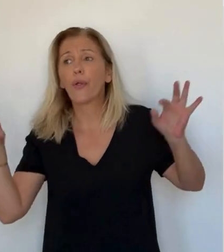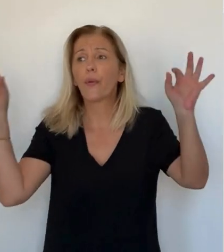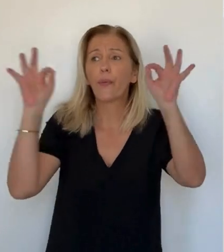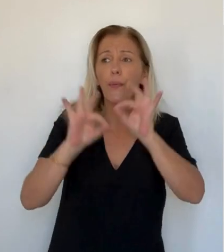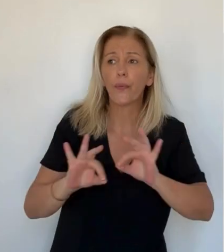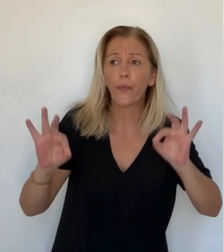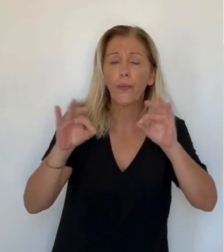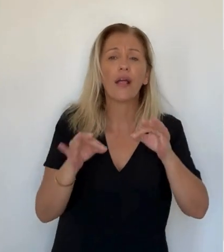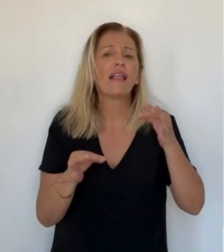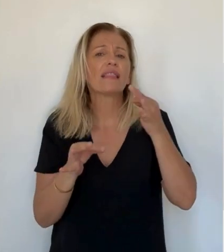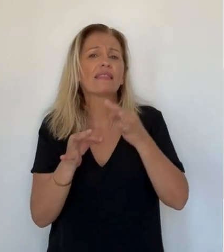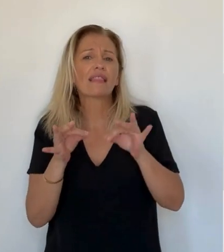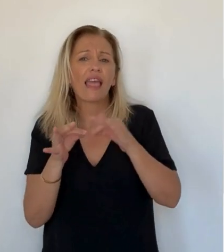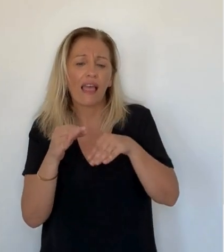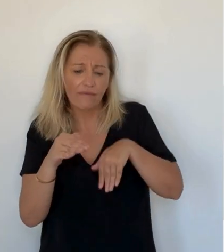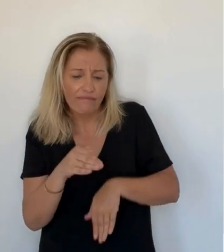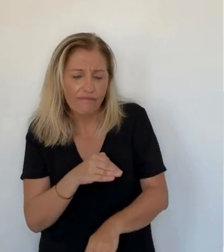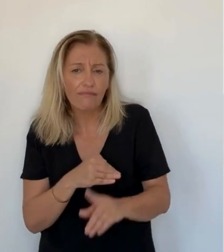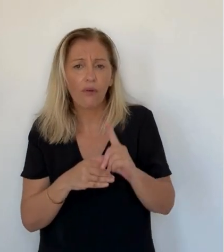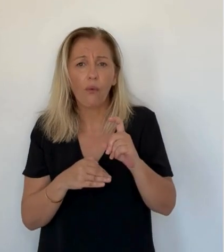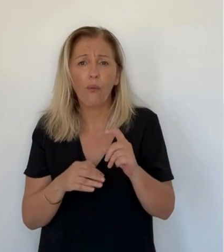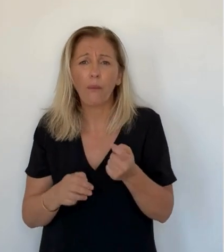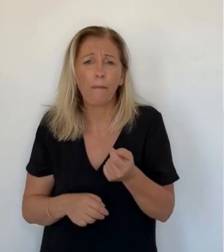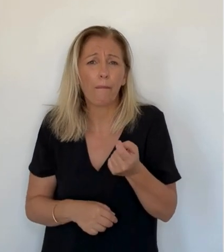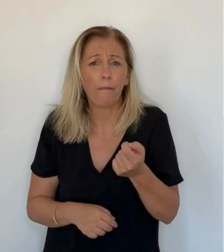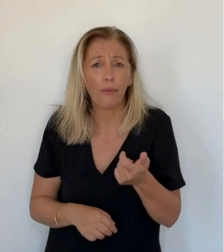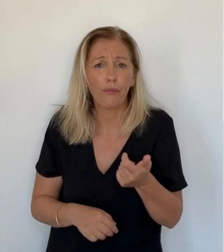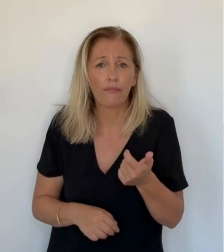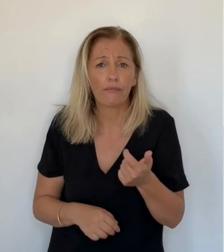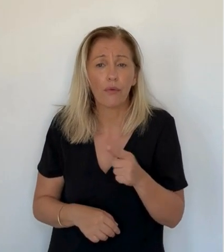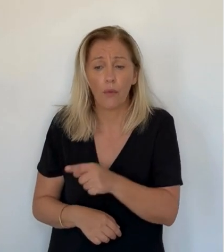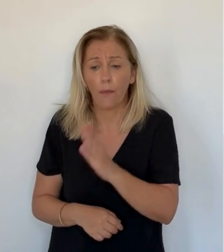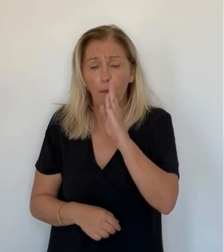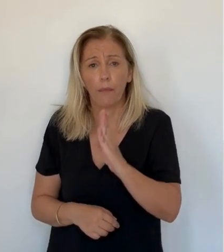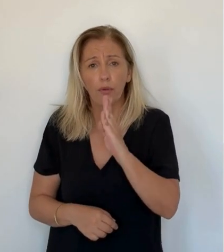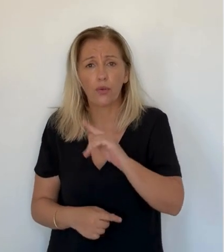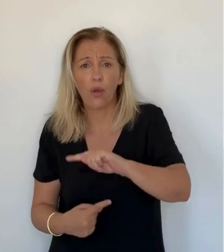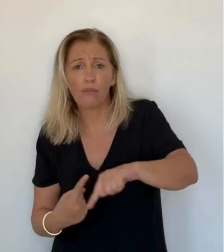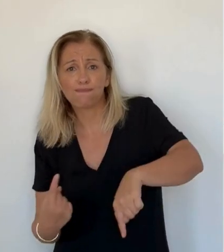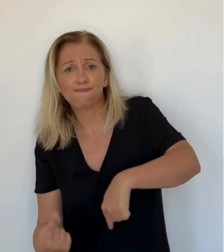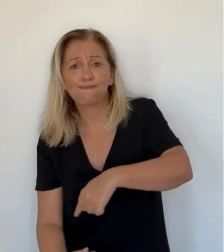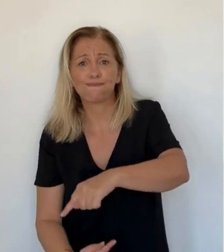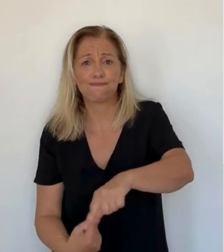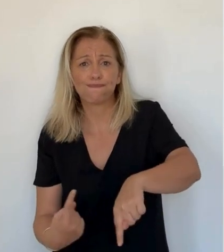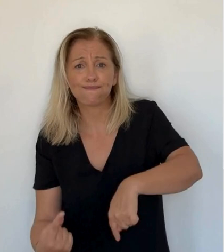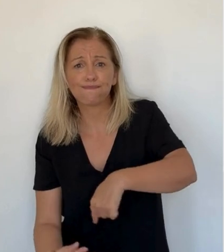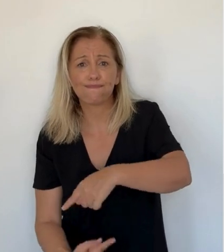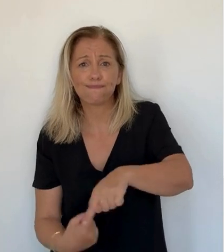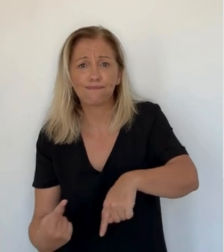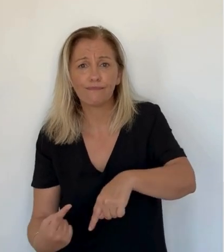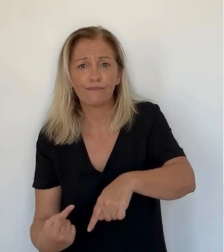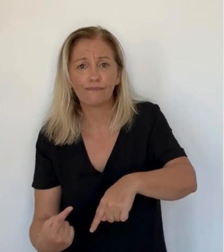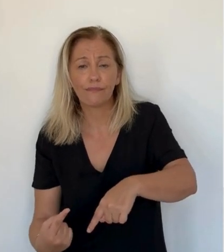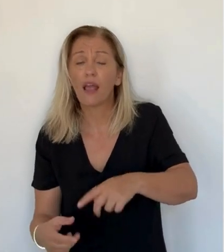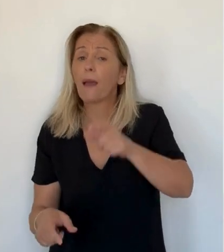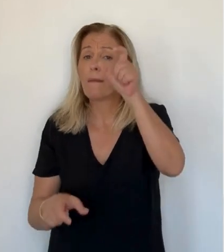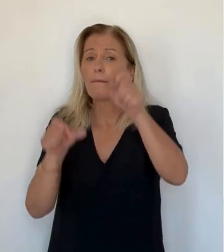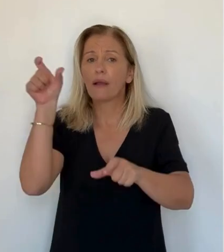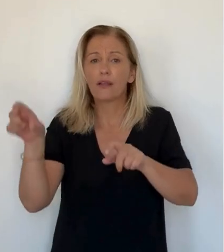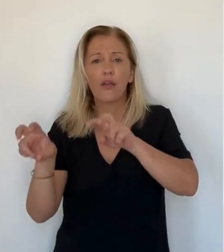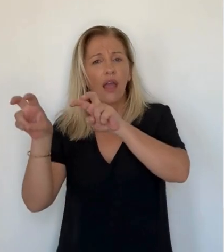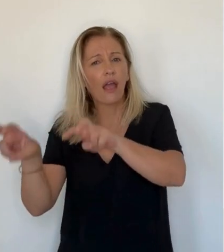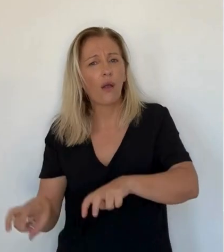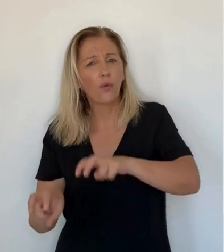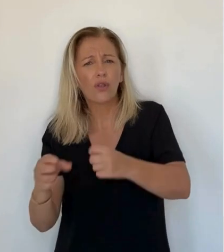la vulnérabilité de son entreprise en augmentant sa capacité de stockage. Et c'est justement là la solution d'adaptation